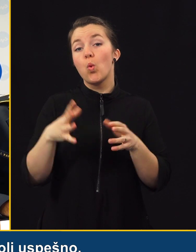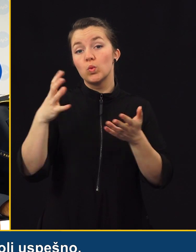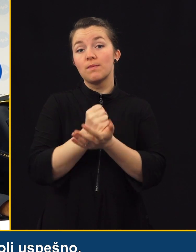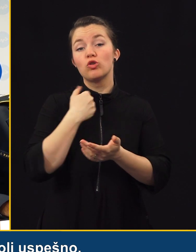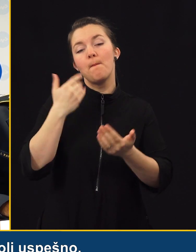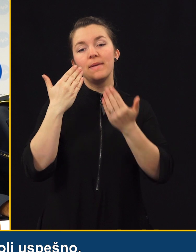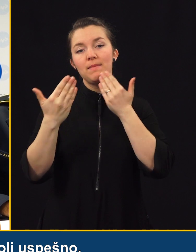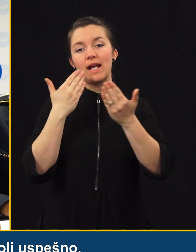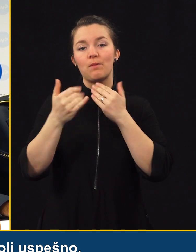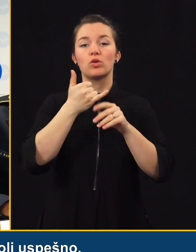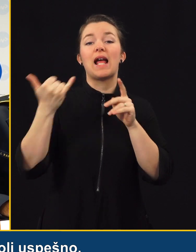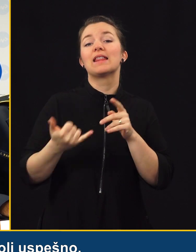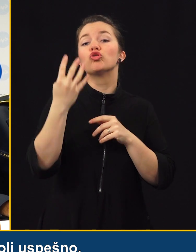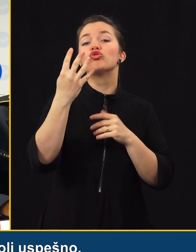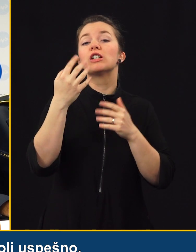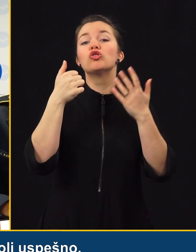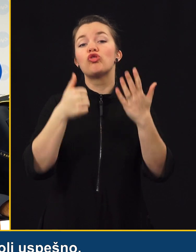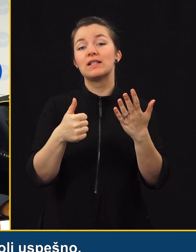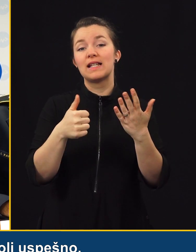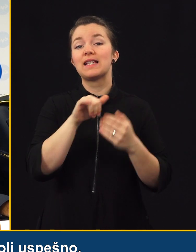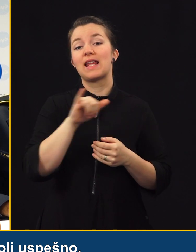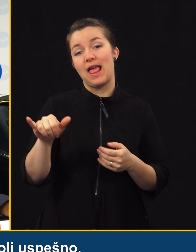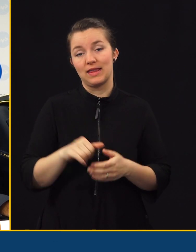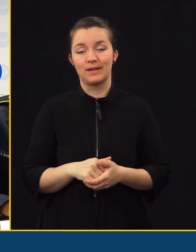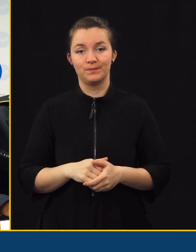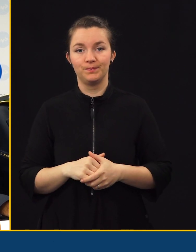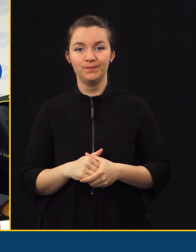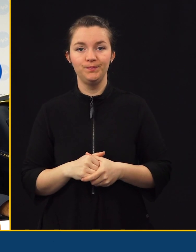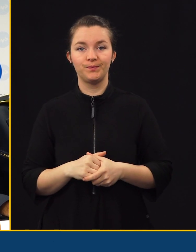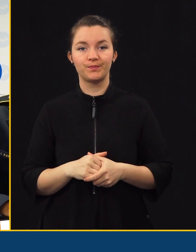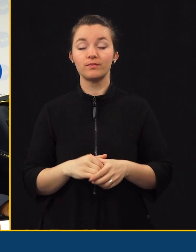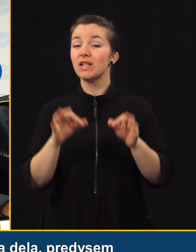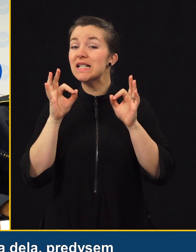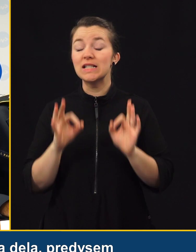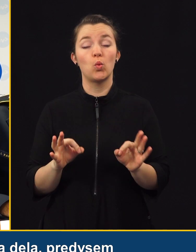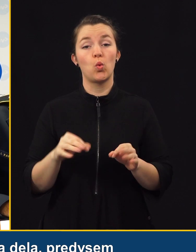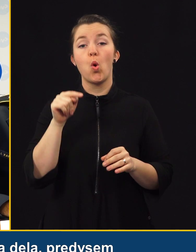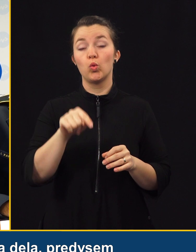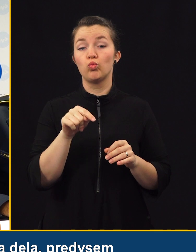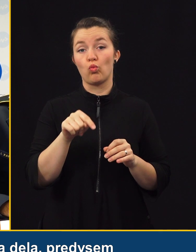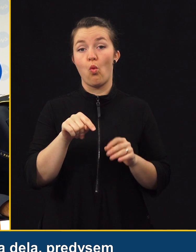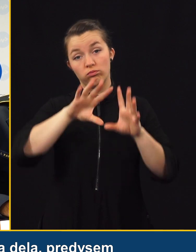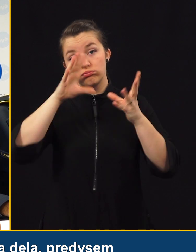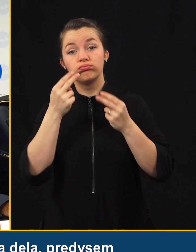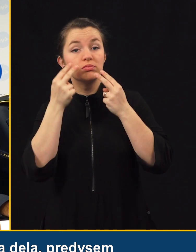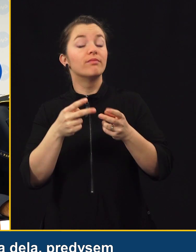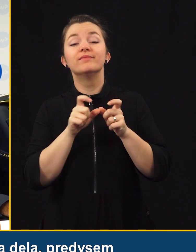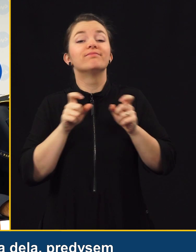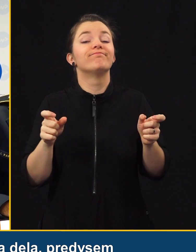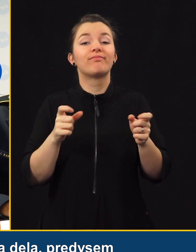in primerjamo, se pravi, zadnjih 64 let. Zagotovo je to odraz